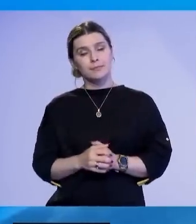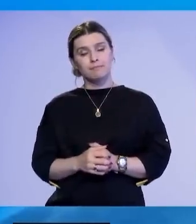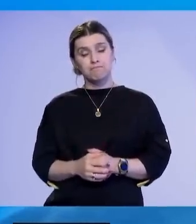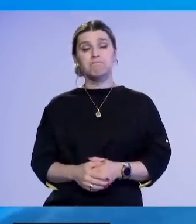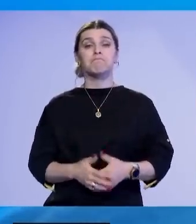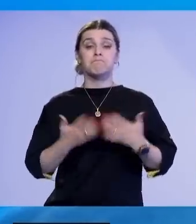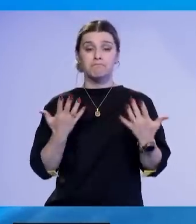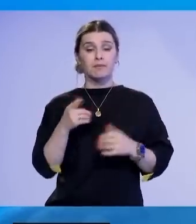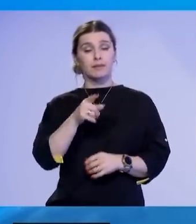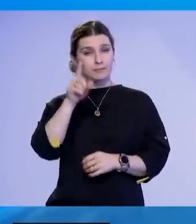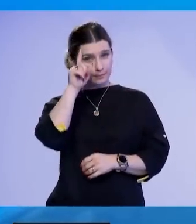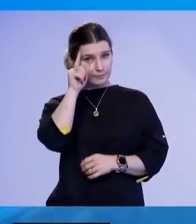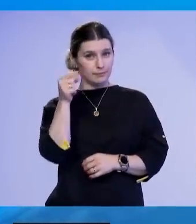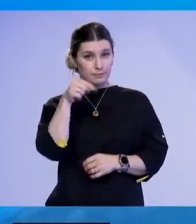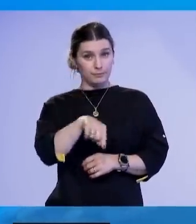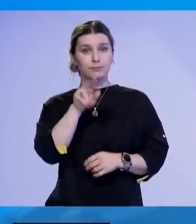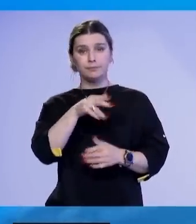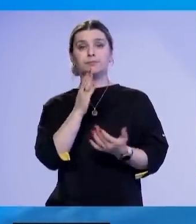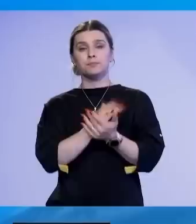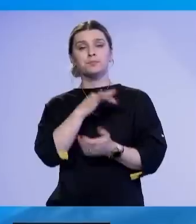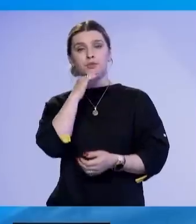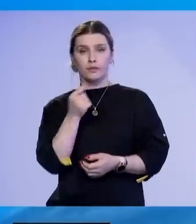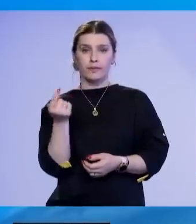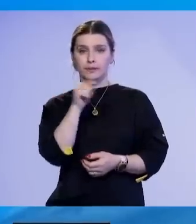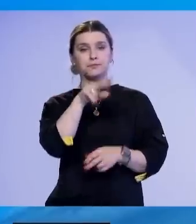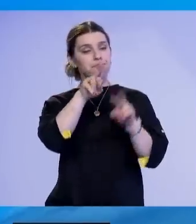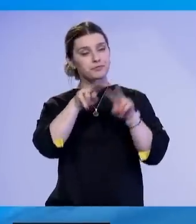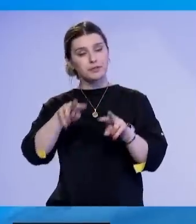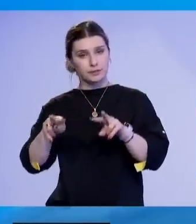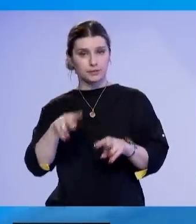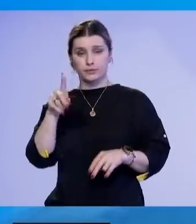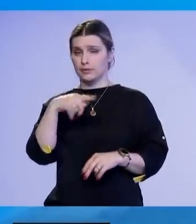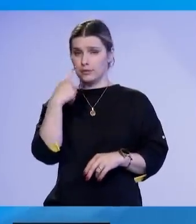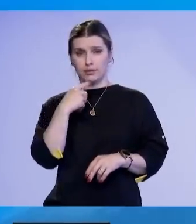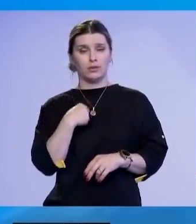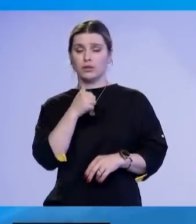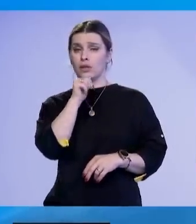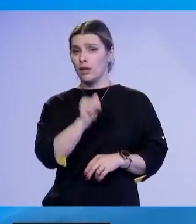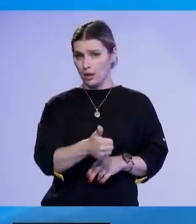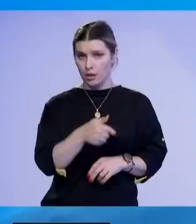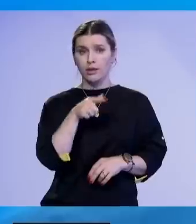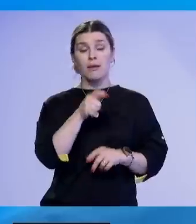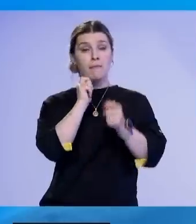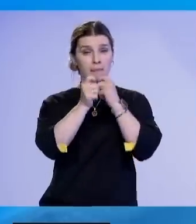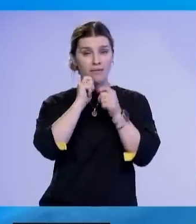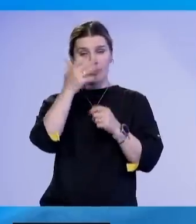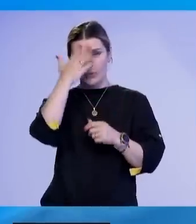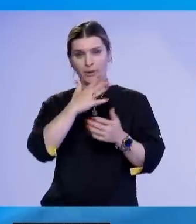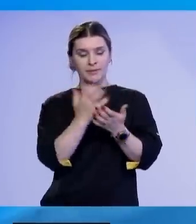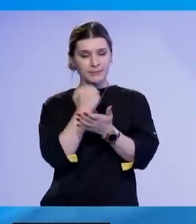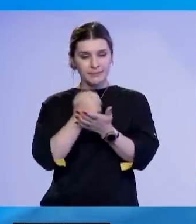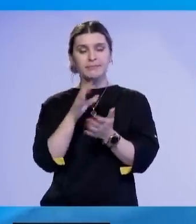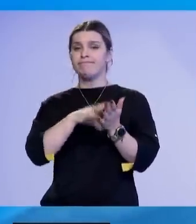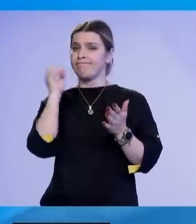Gjermani, ciri ka zhvilluar dhe një vizit në veri të vendit, prej nga deklaroj se nuk dhe të lejojnë që marveshjet e arriturat të